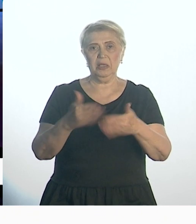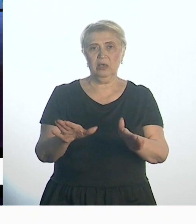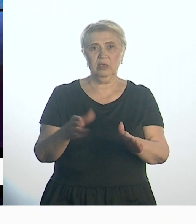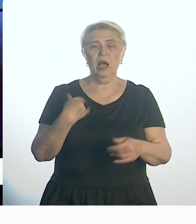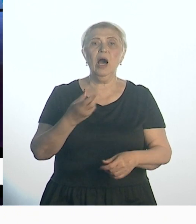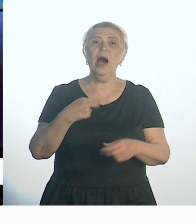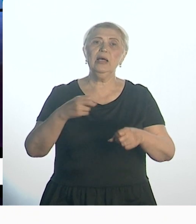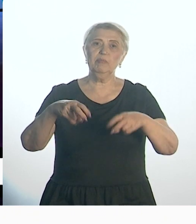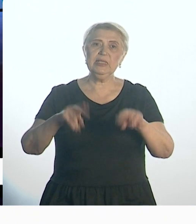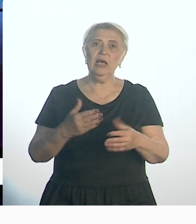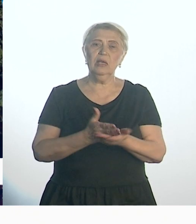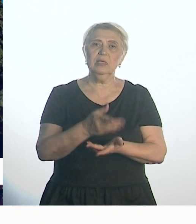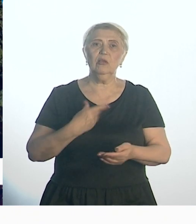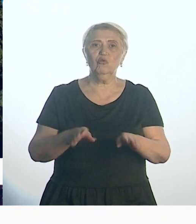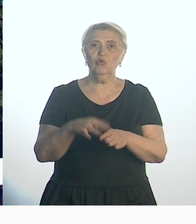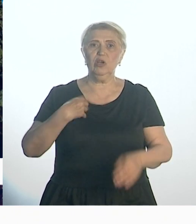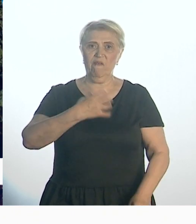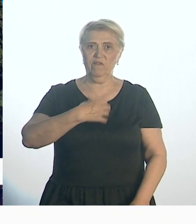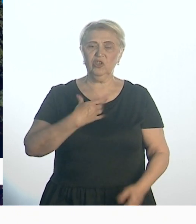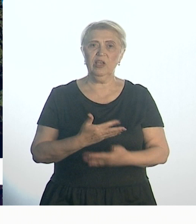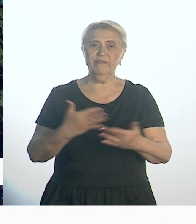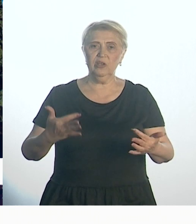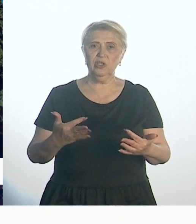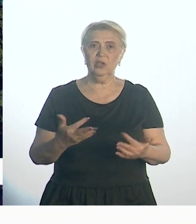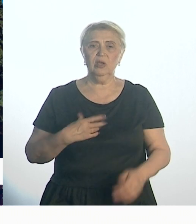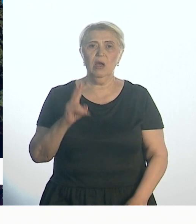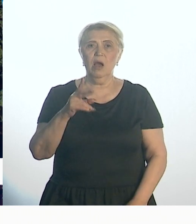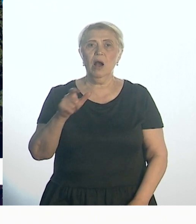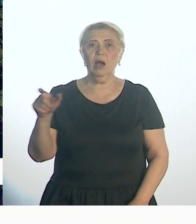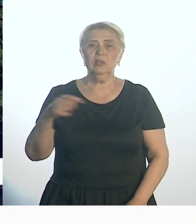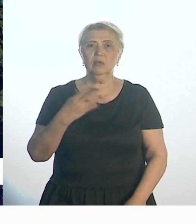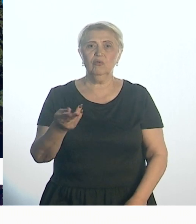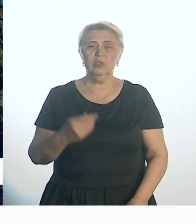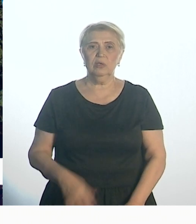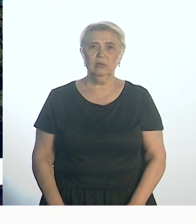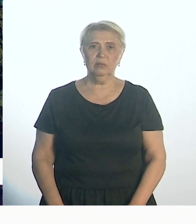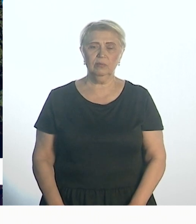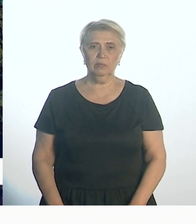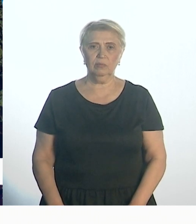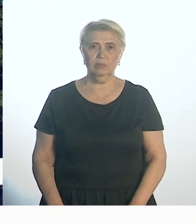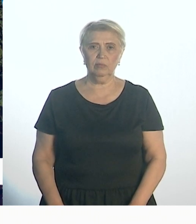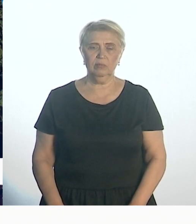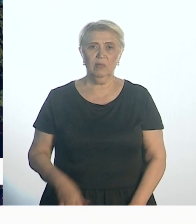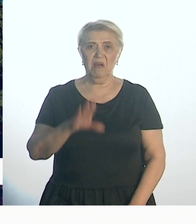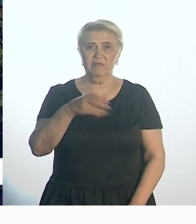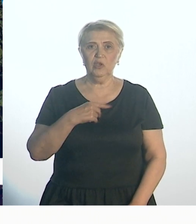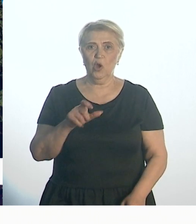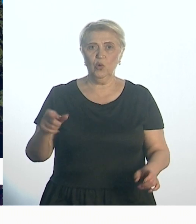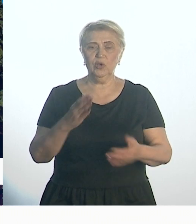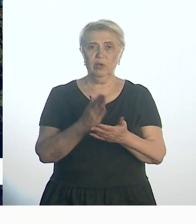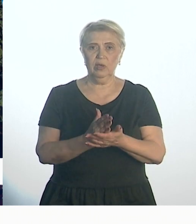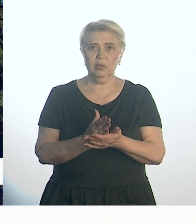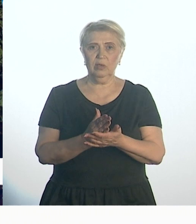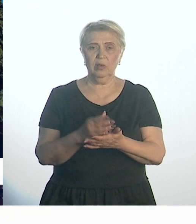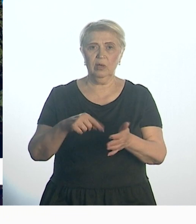специалисты тоже, кстати, это же тоже важная вещь, да, кадровое обеспечение вообще всех, ну, вот этого направления, тоже все это есть, все люди, все...